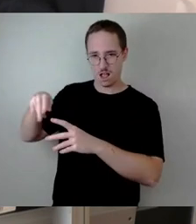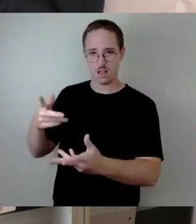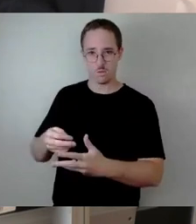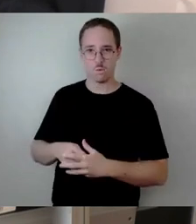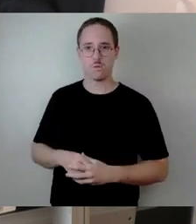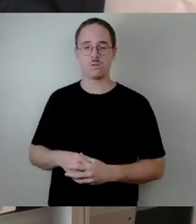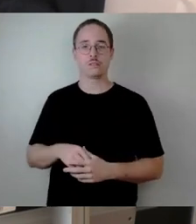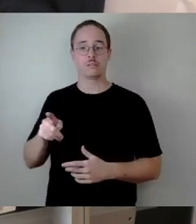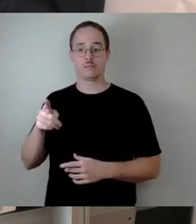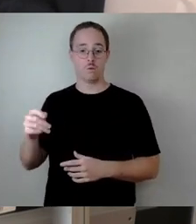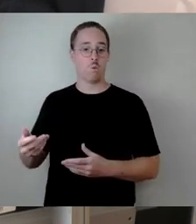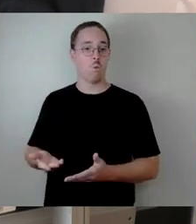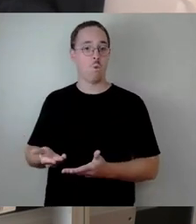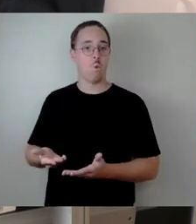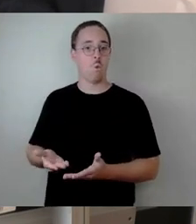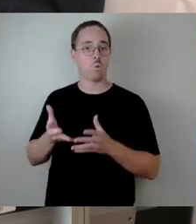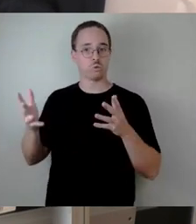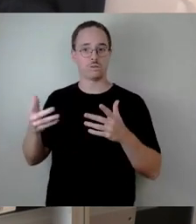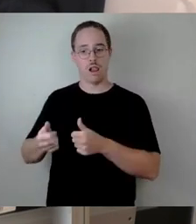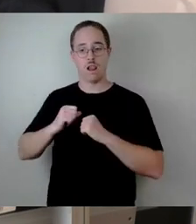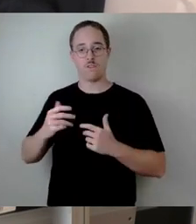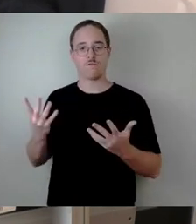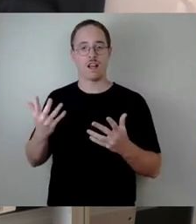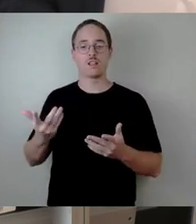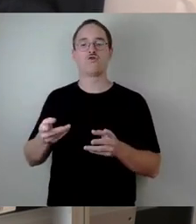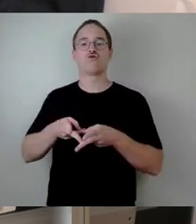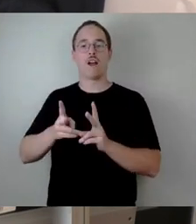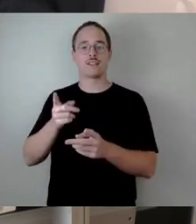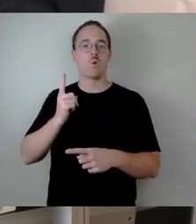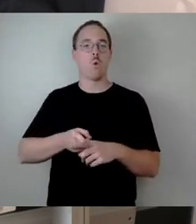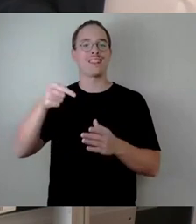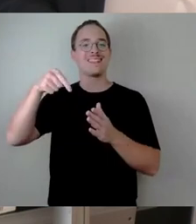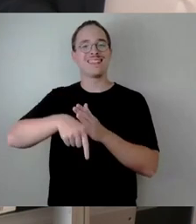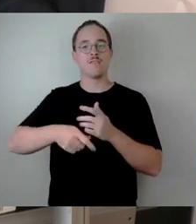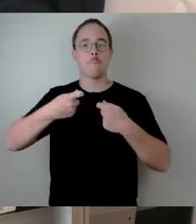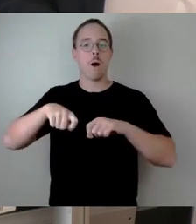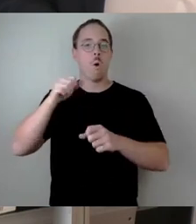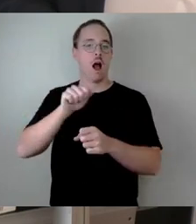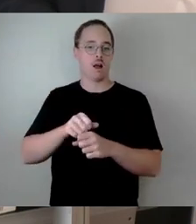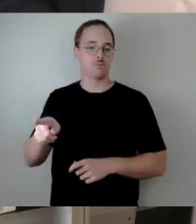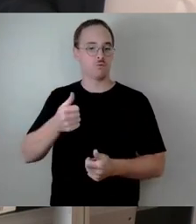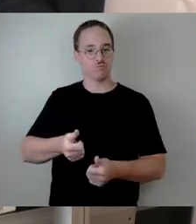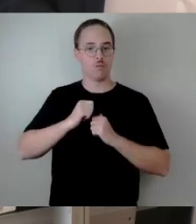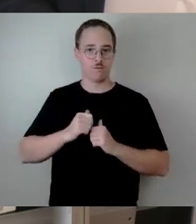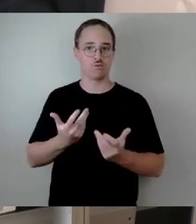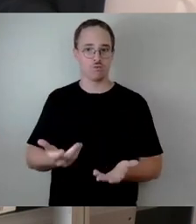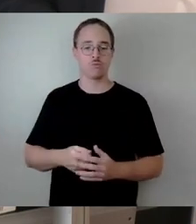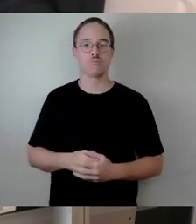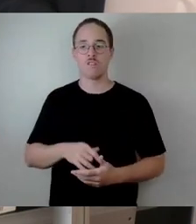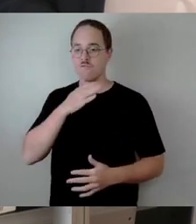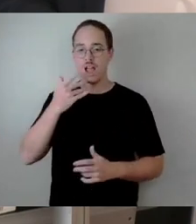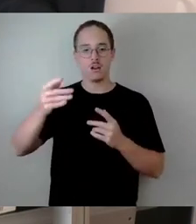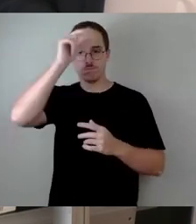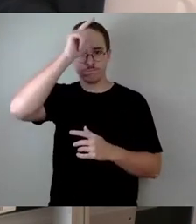Tiefbauamt mit unseren vielen Brückenspezialisten und externen Beratern, aber auch, und das ist mir ganz wichtig, unser